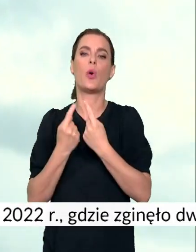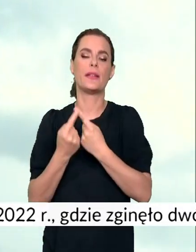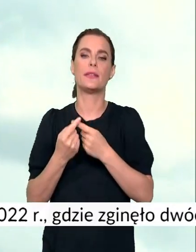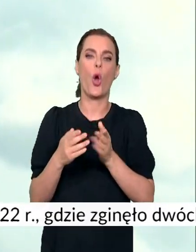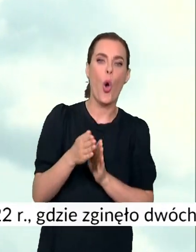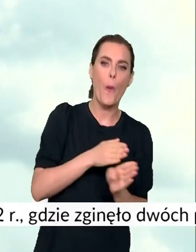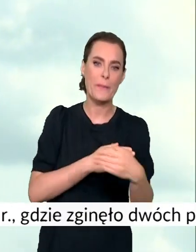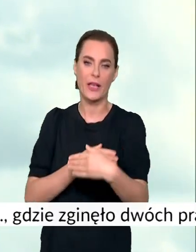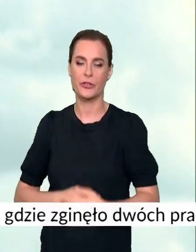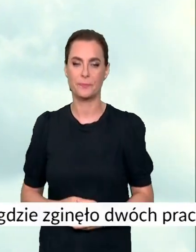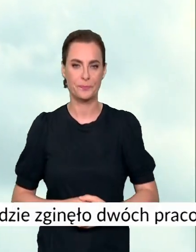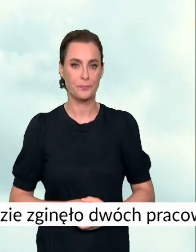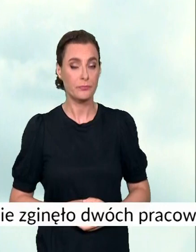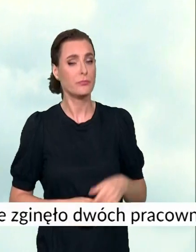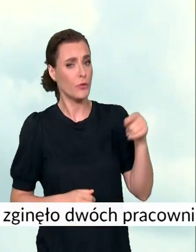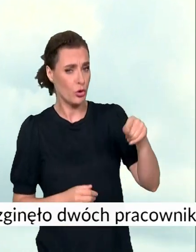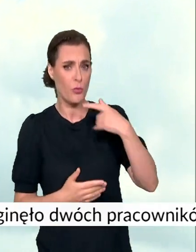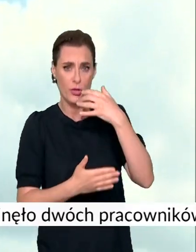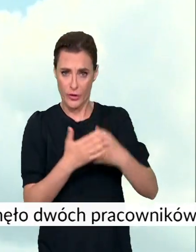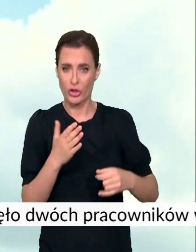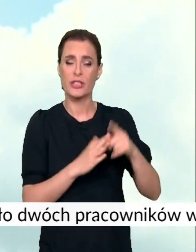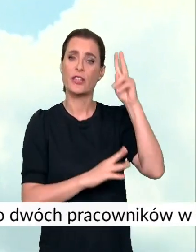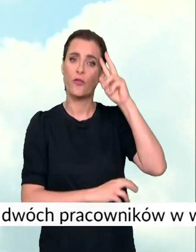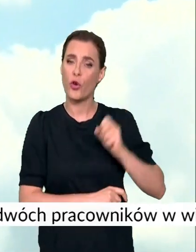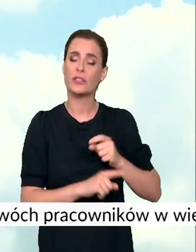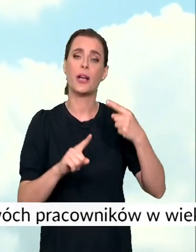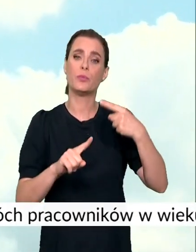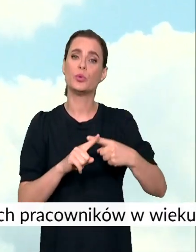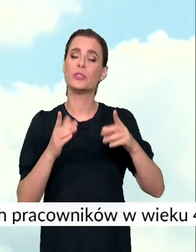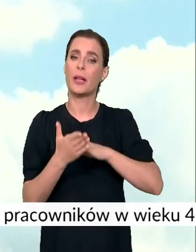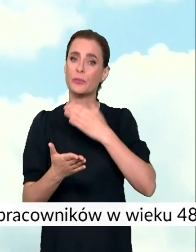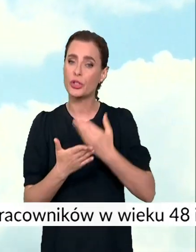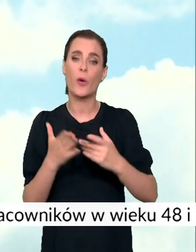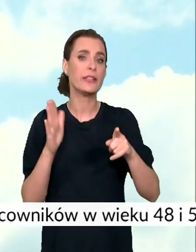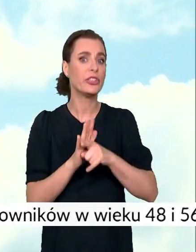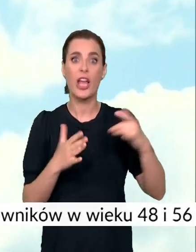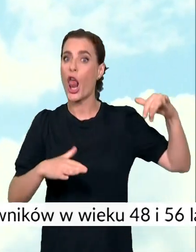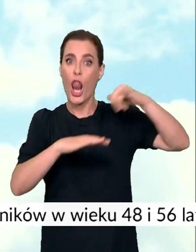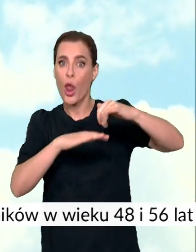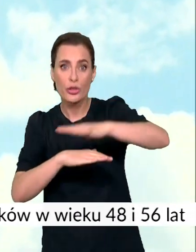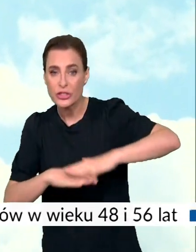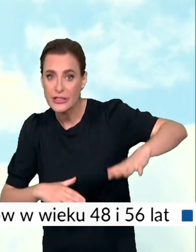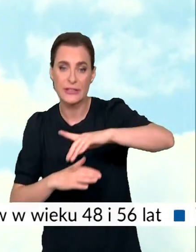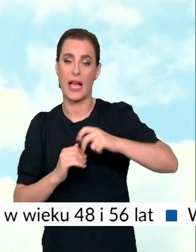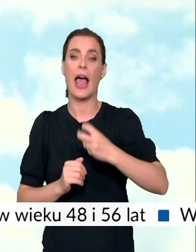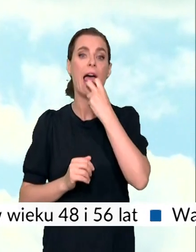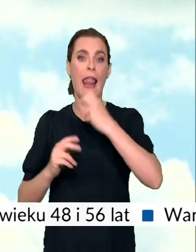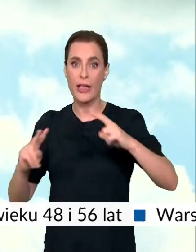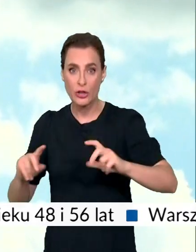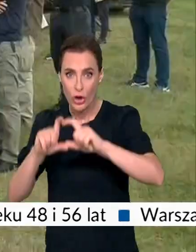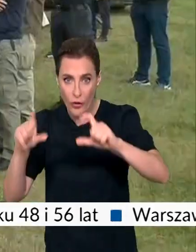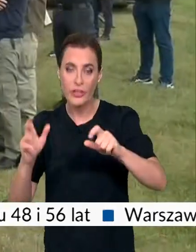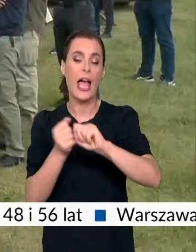być w dużej skali wykorzystywane w wojsku, ale także w ochronie obiektów takich jak lotniska, rafinerie, elektrownie czy